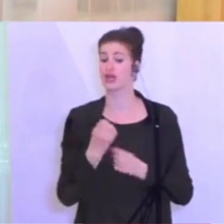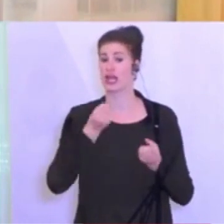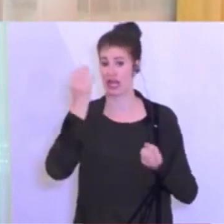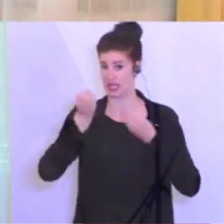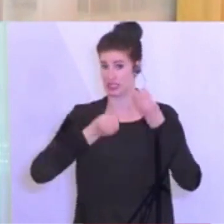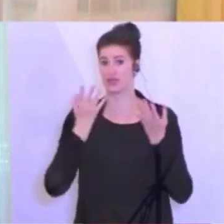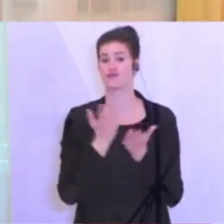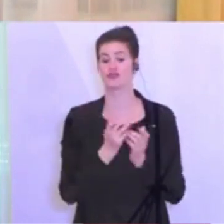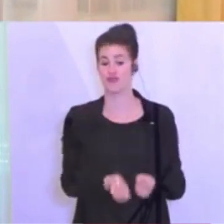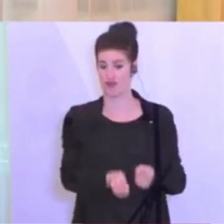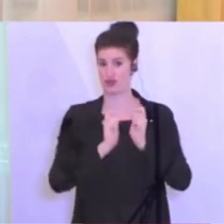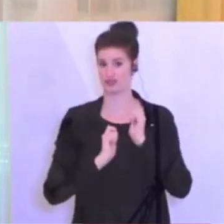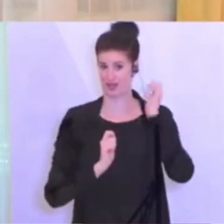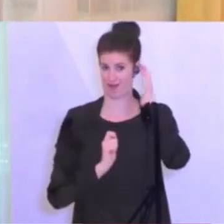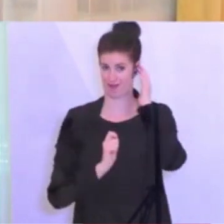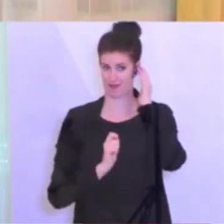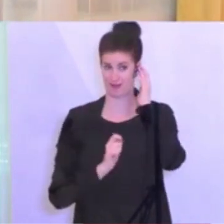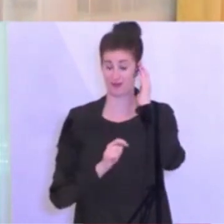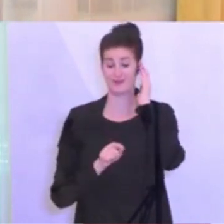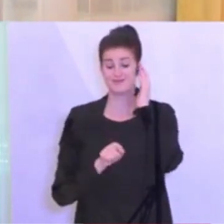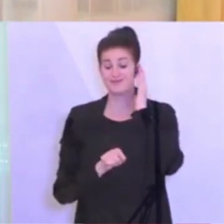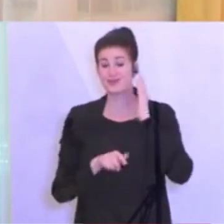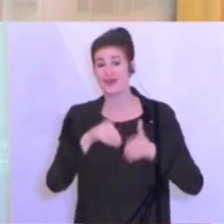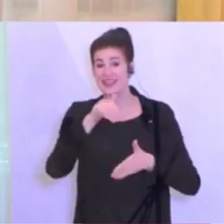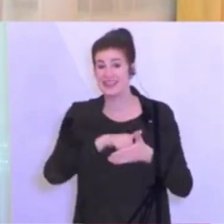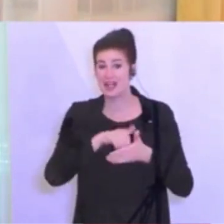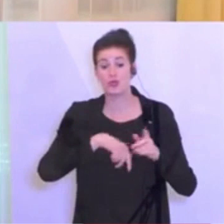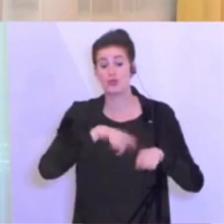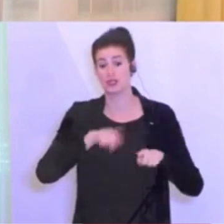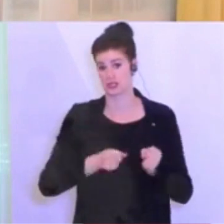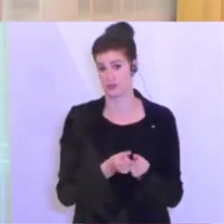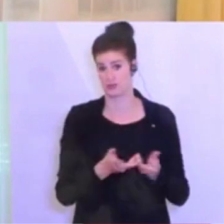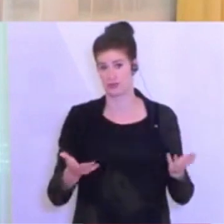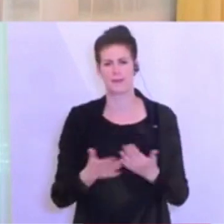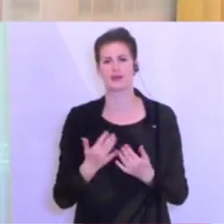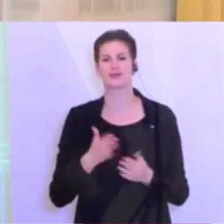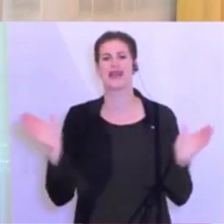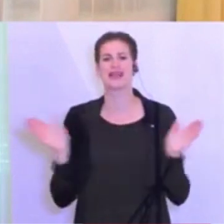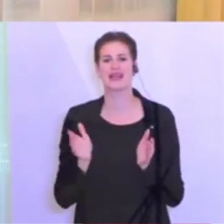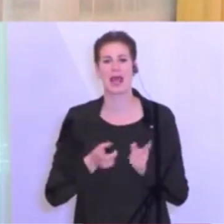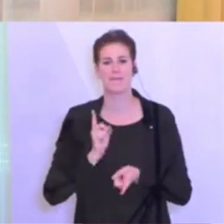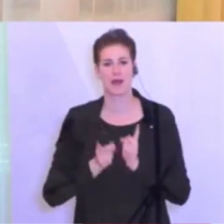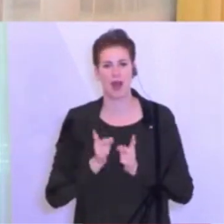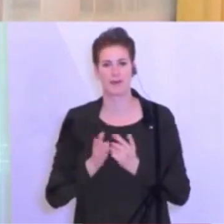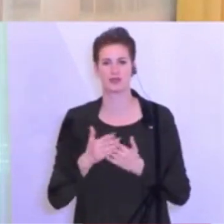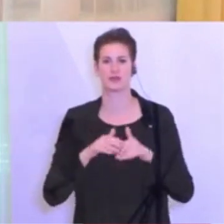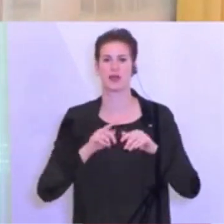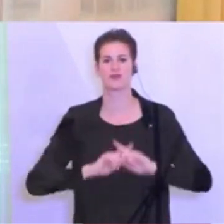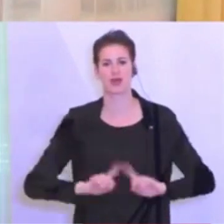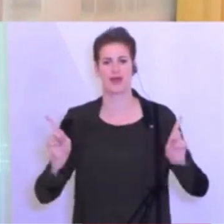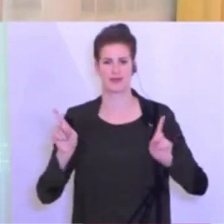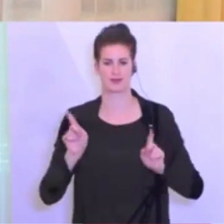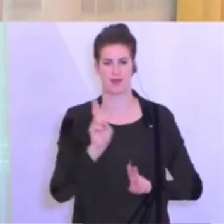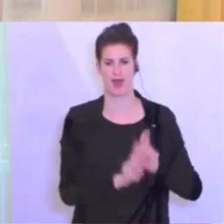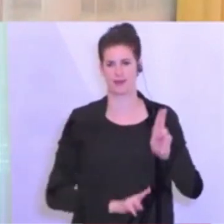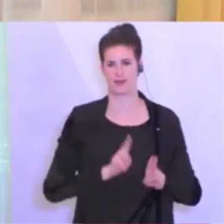Erarbeiten ist und dass diese Branche auch sehr unterschiedlich ist. Wir haben kleine Bars zum Beispiel. Die muss man sich völlig anders behandeln und da werden wir früher